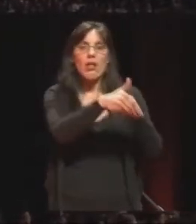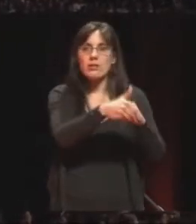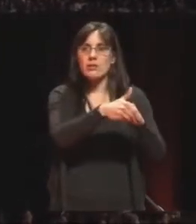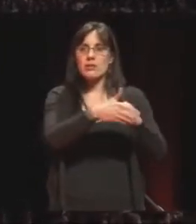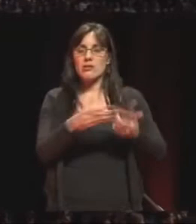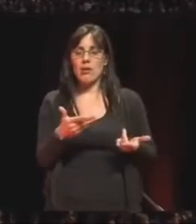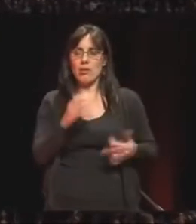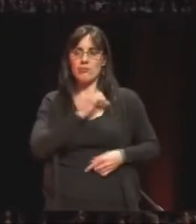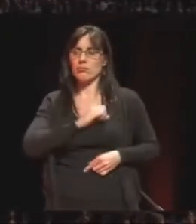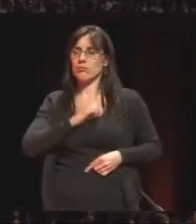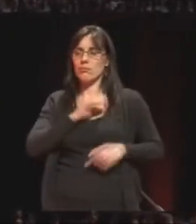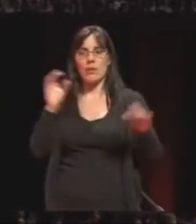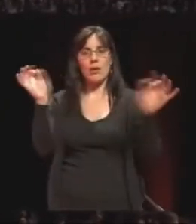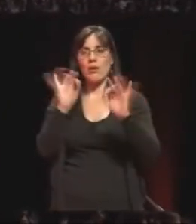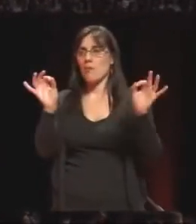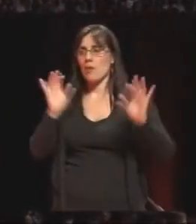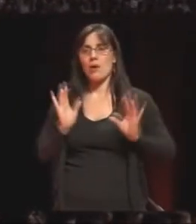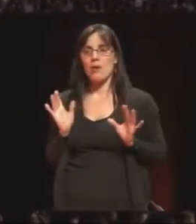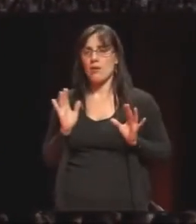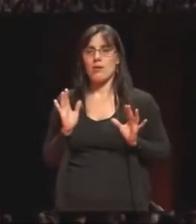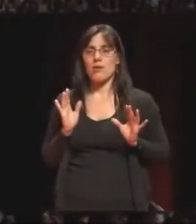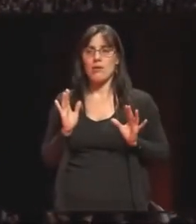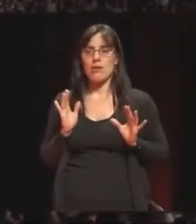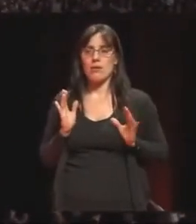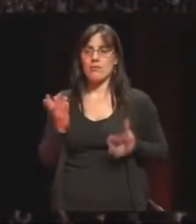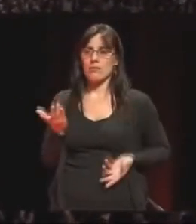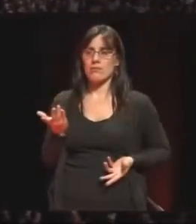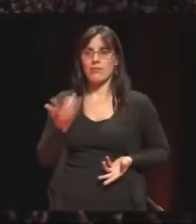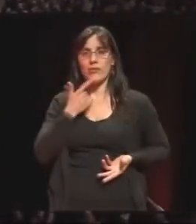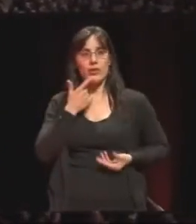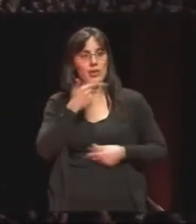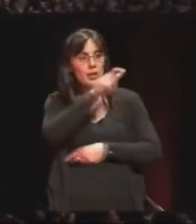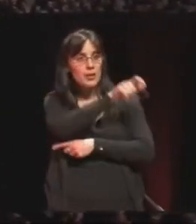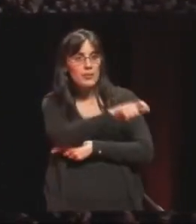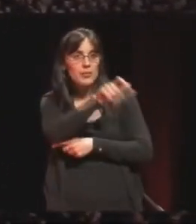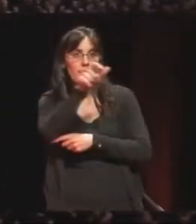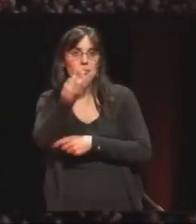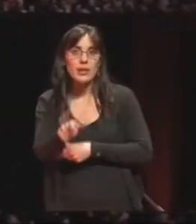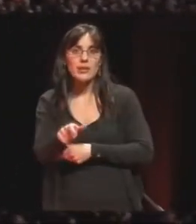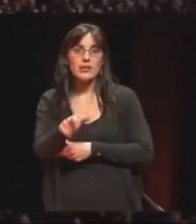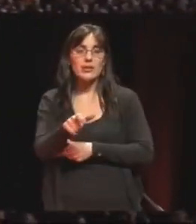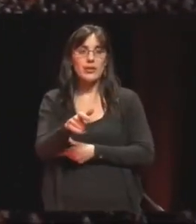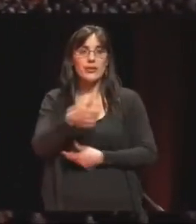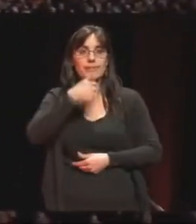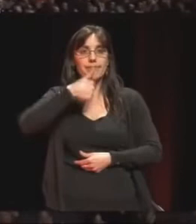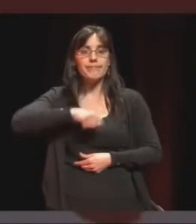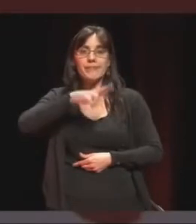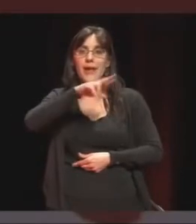Qu'ils s'en prennent aux gens qui vivent du RSA